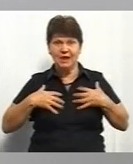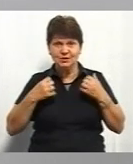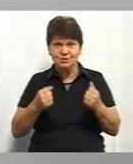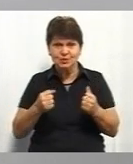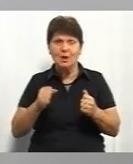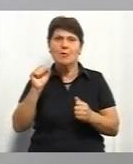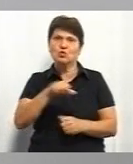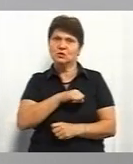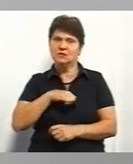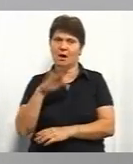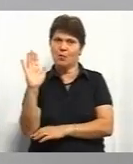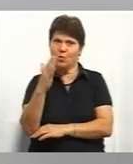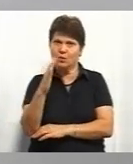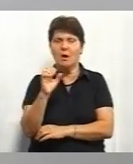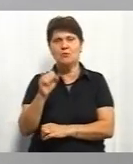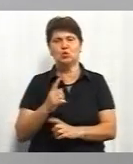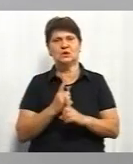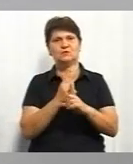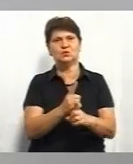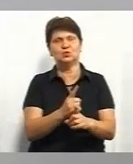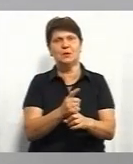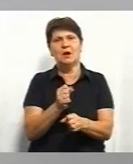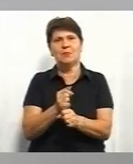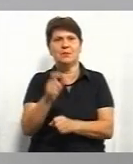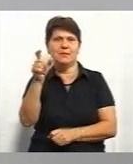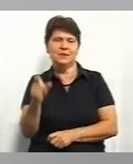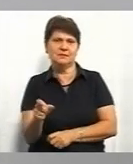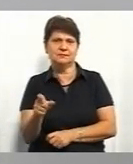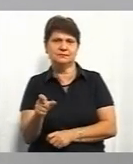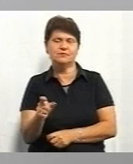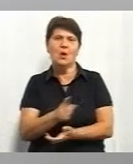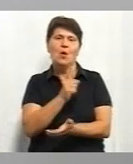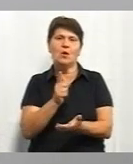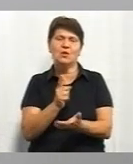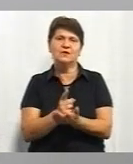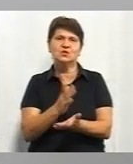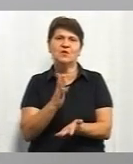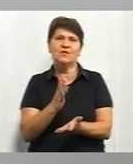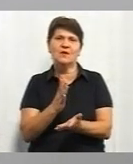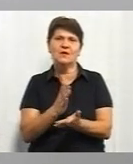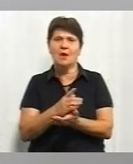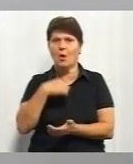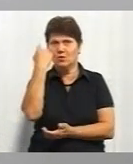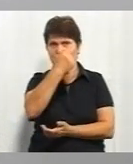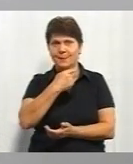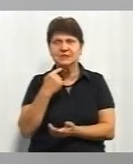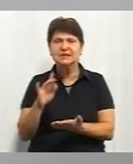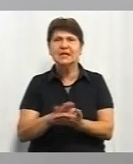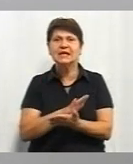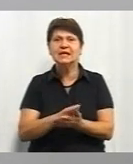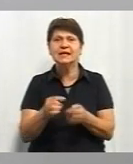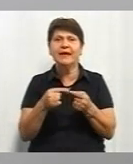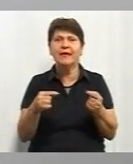гуляти сам, він може гуляти в супроводі співробітників. Обов'язково є предмети особистої гігієни.